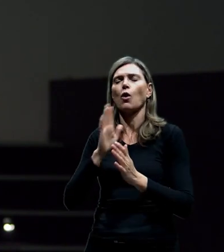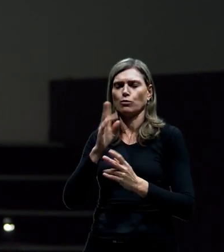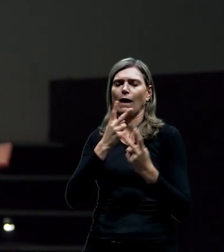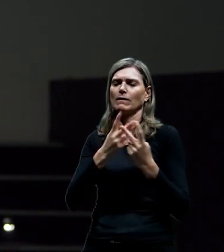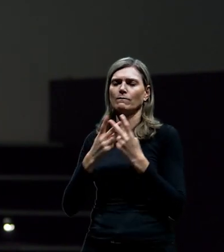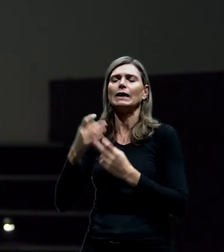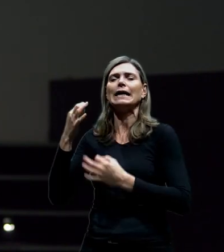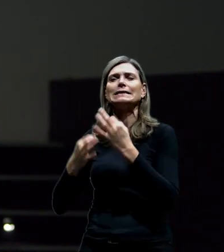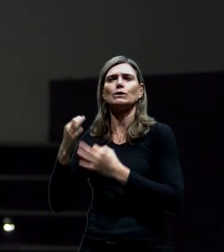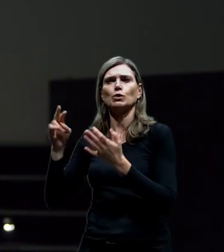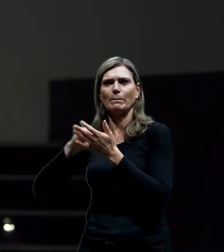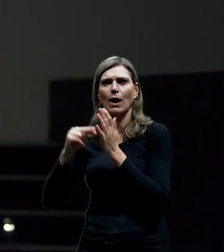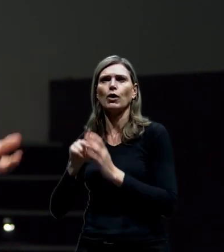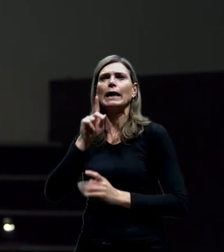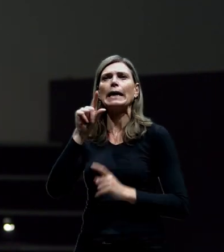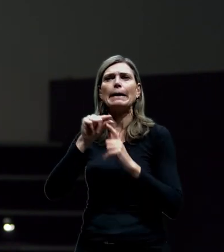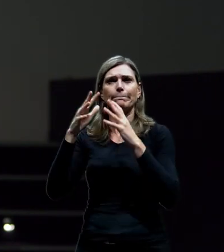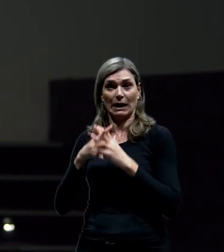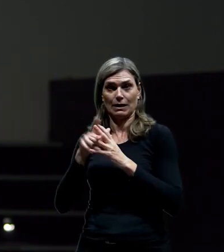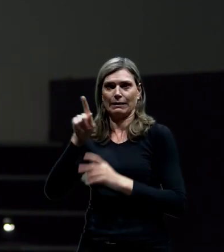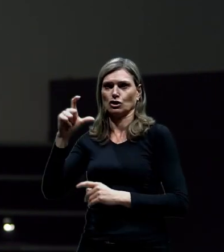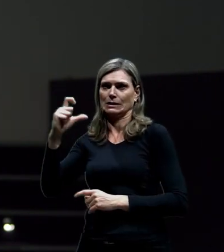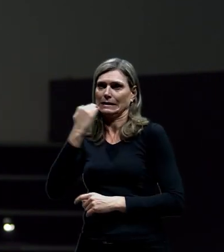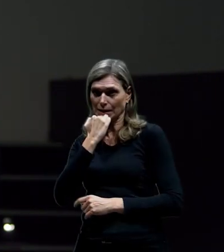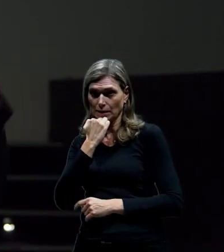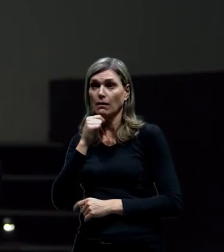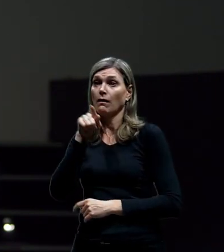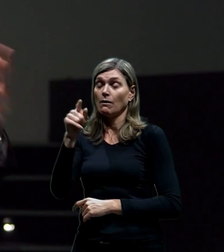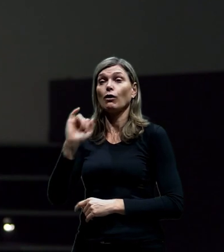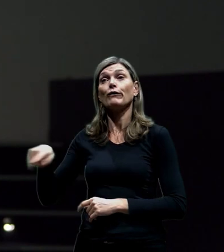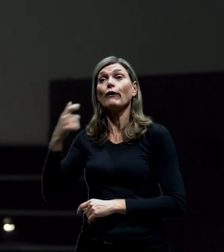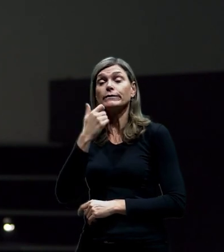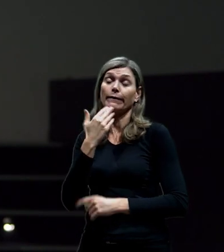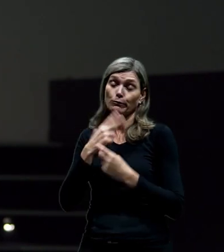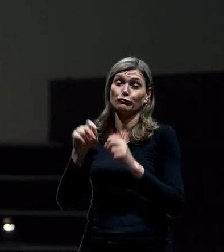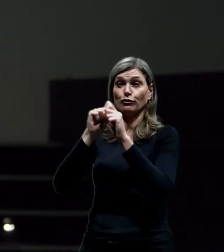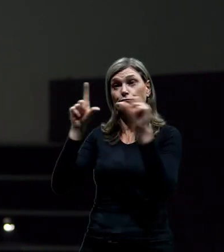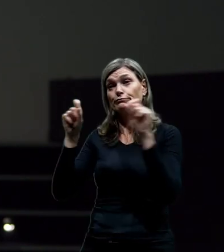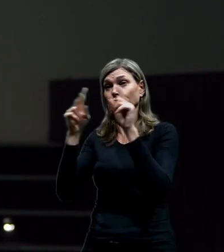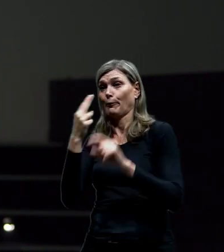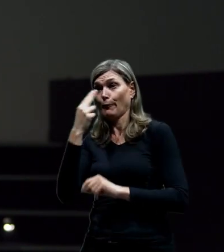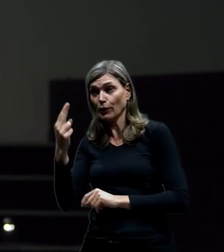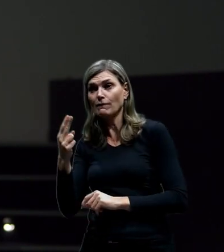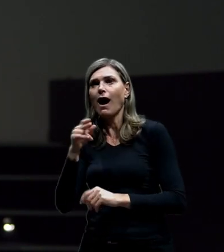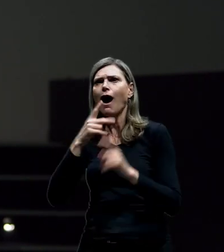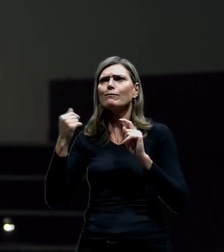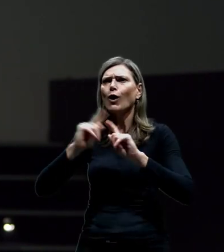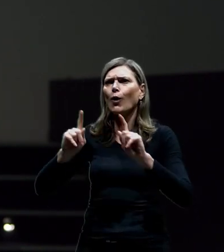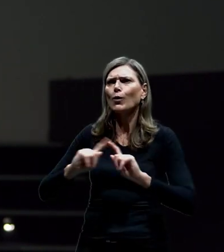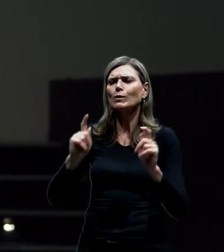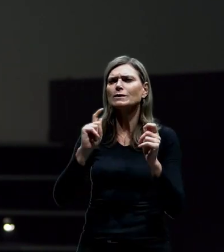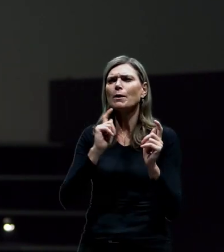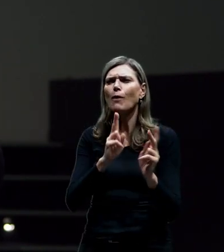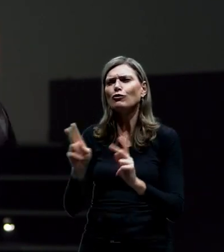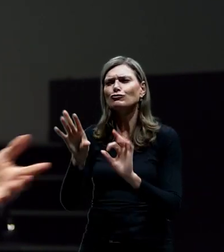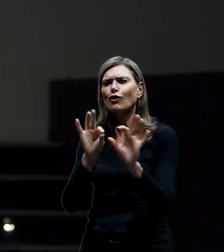je to iprpraha.cz, tam si budete moct prohlídnout veškeré podklady a všechny ty varianty, které jsme tady zmínili. A v případě,